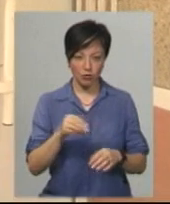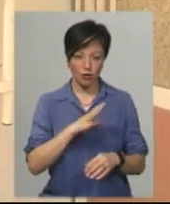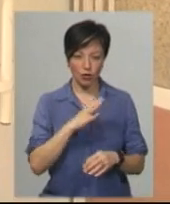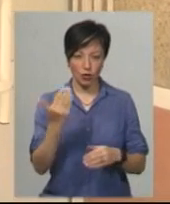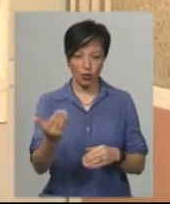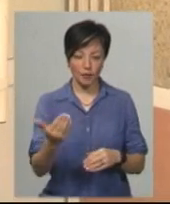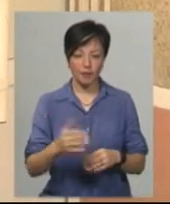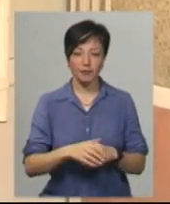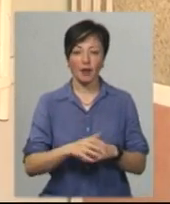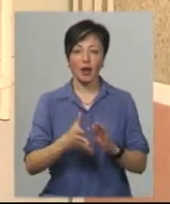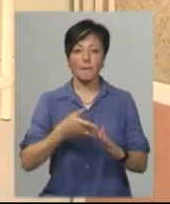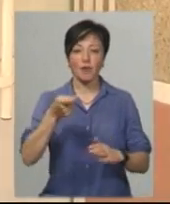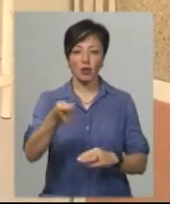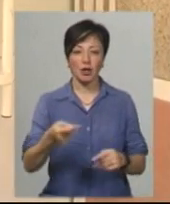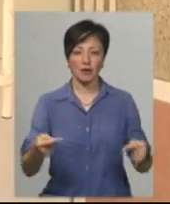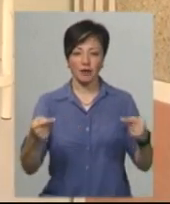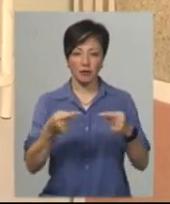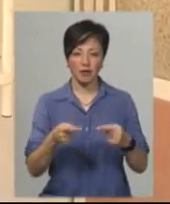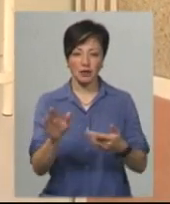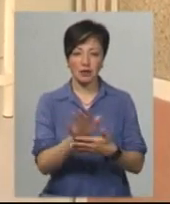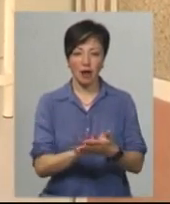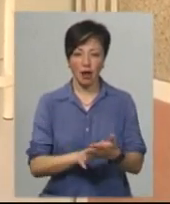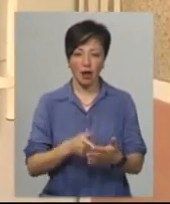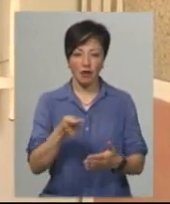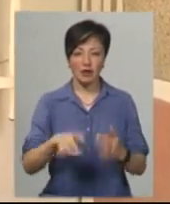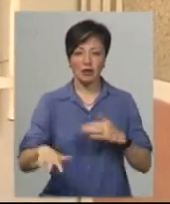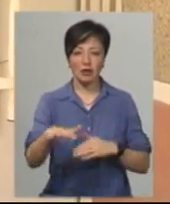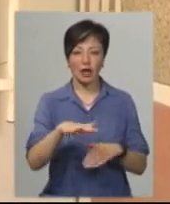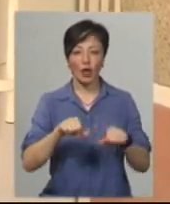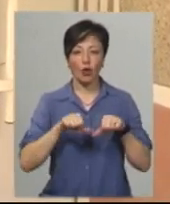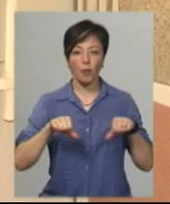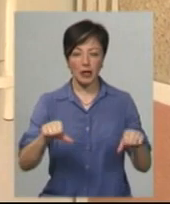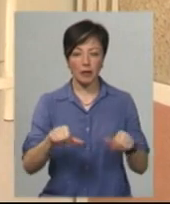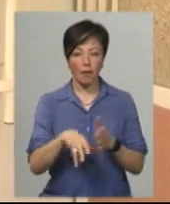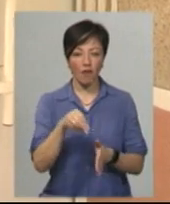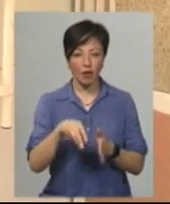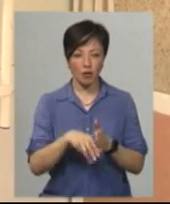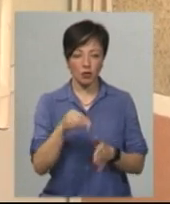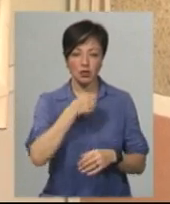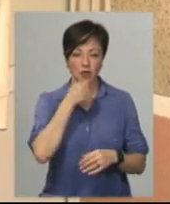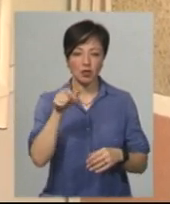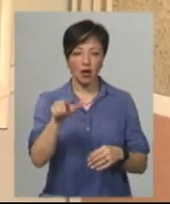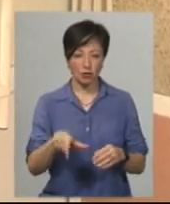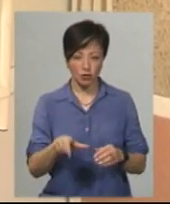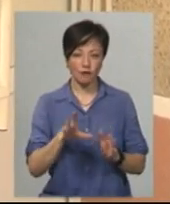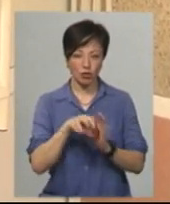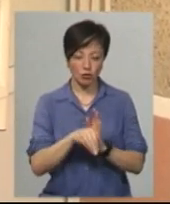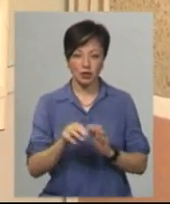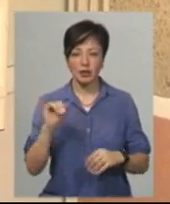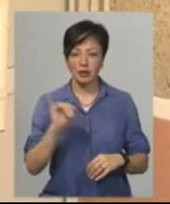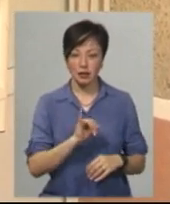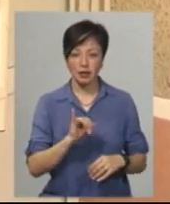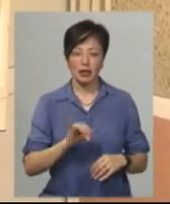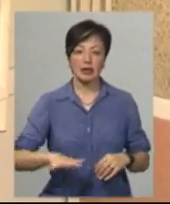обирали, подати відповідну заяву до територіальної комісії по виборах старости в тому числі. І